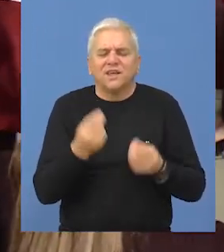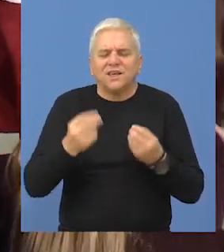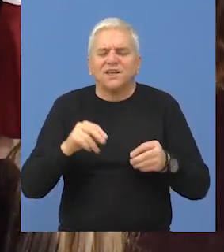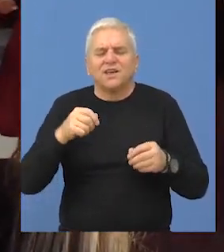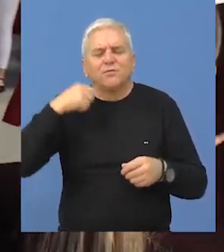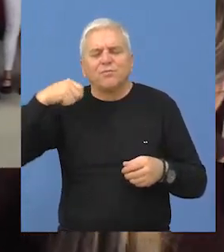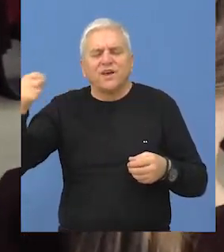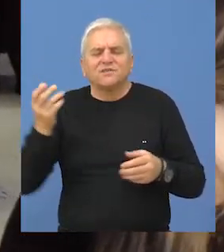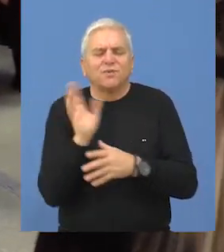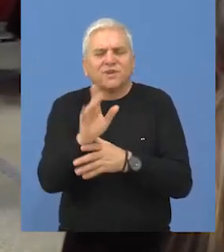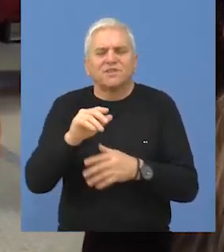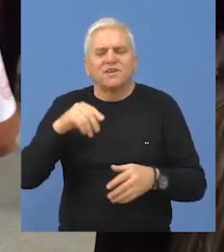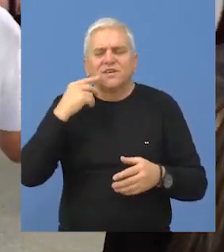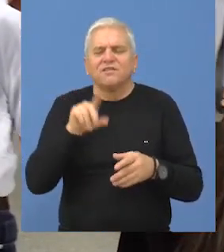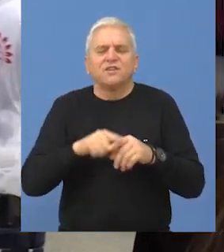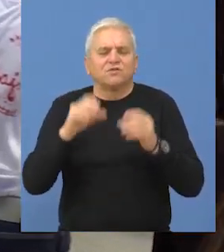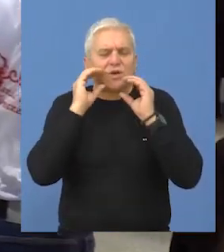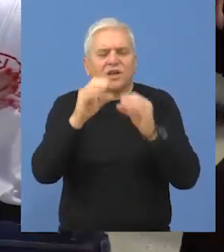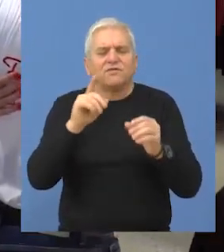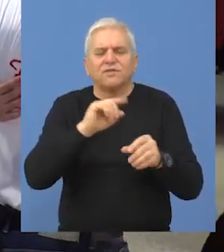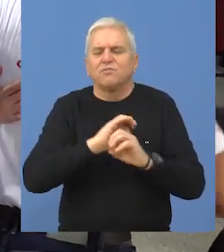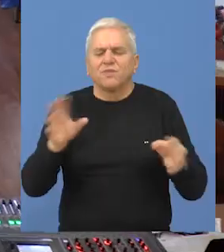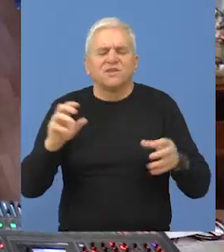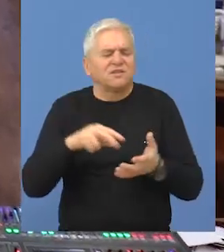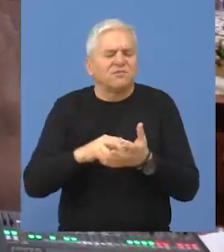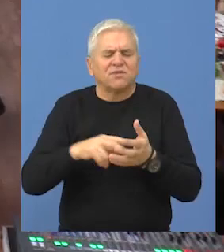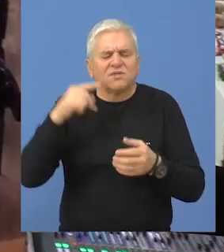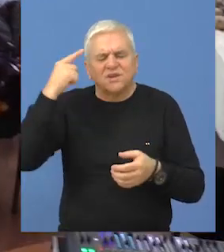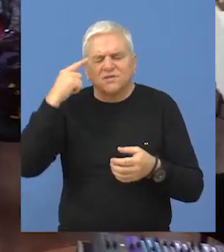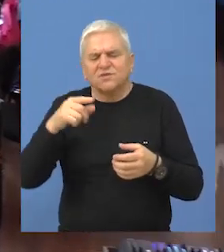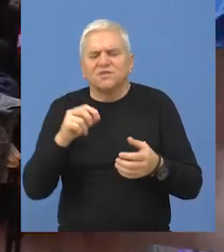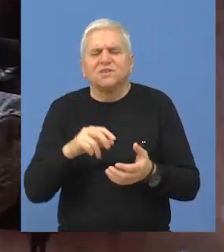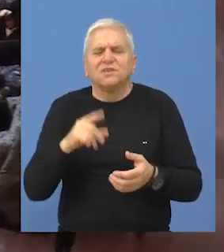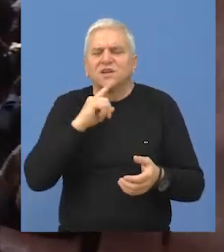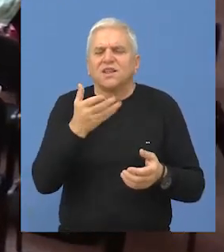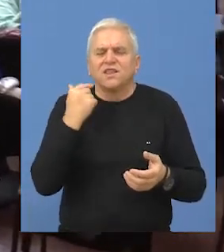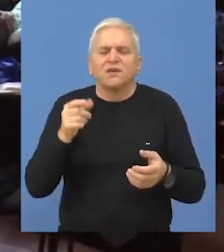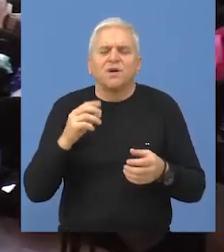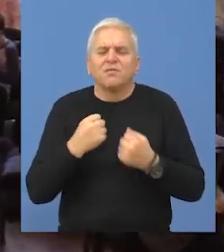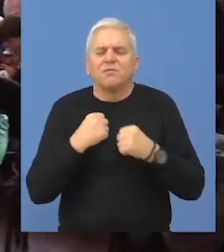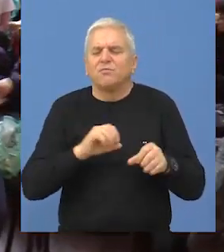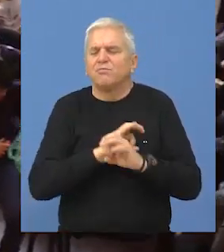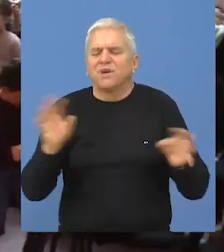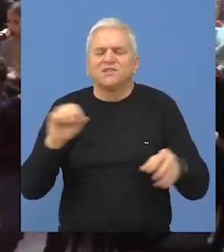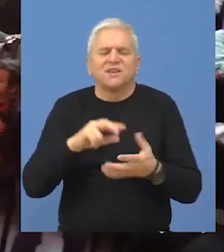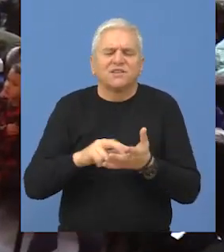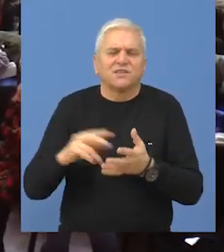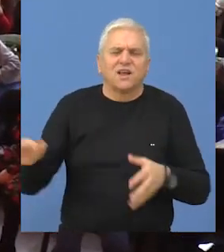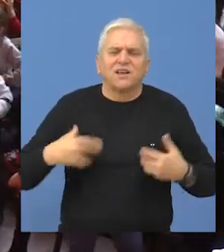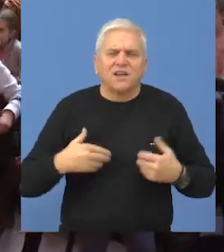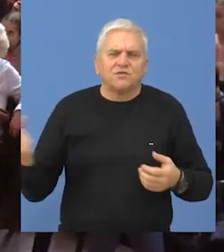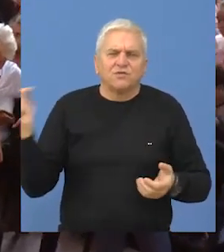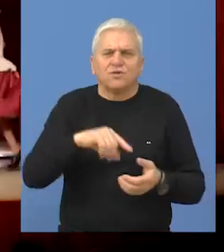pesme predstave svojim vršnjacima i publici bez ikakve napetosti. Da vrlo rado dolaze na Festival Riđaj